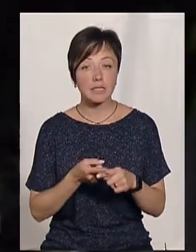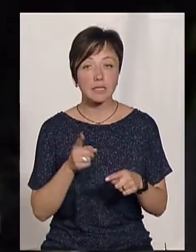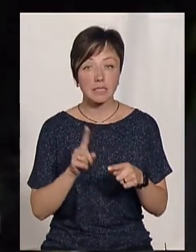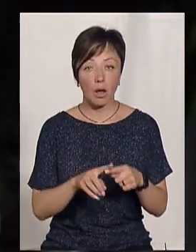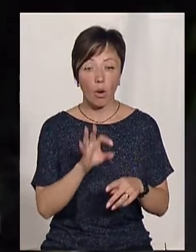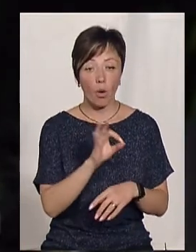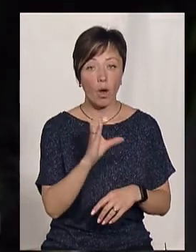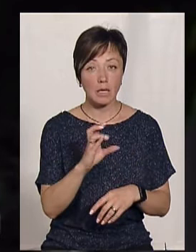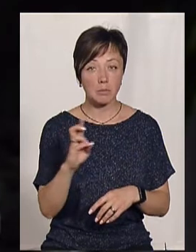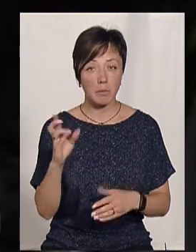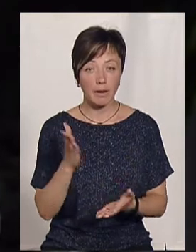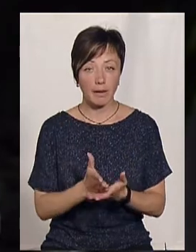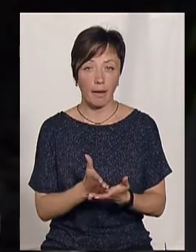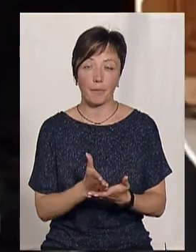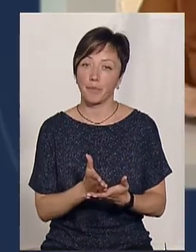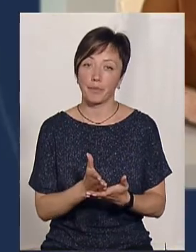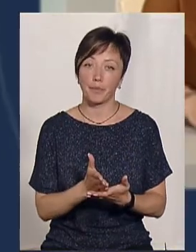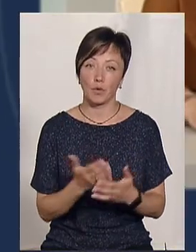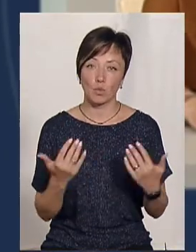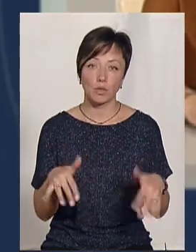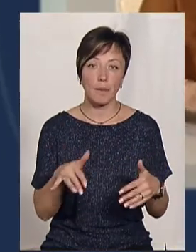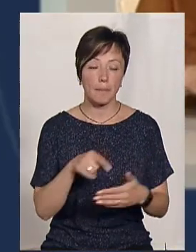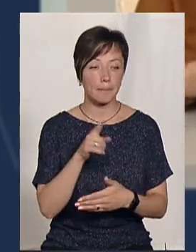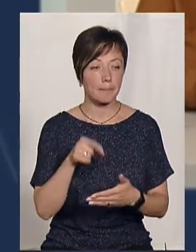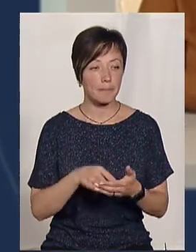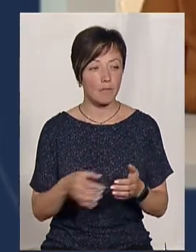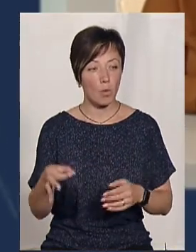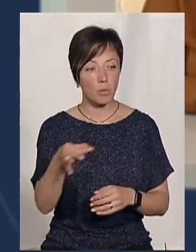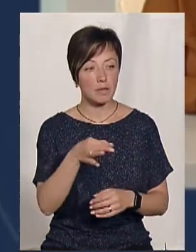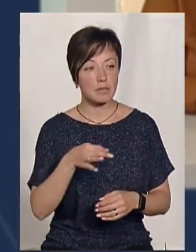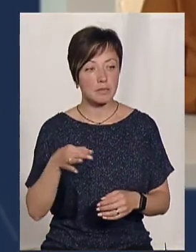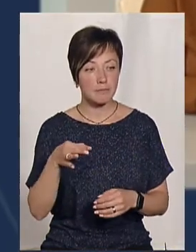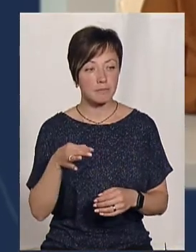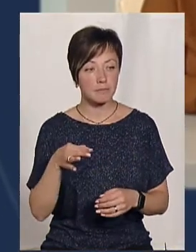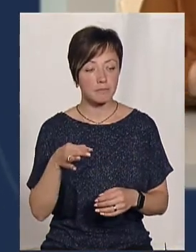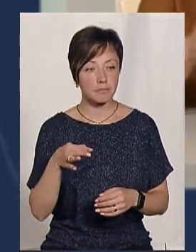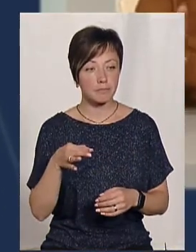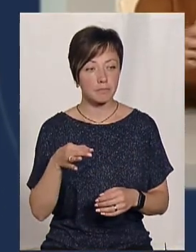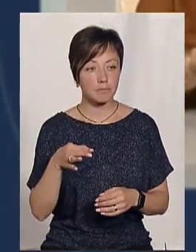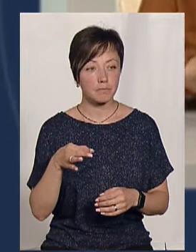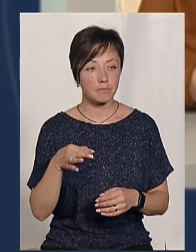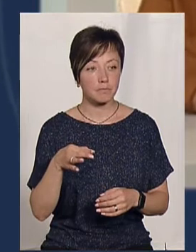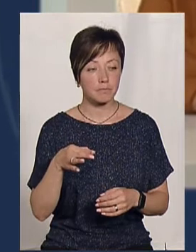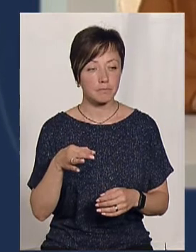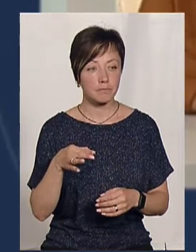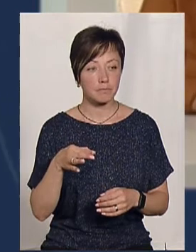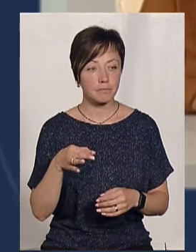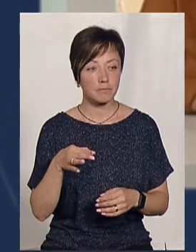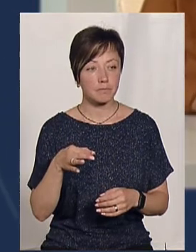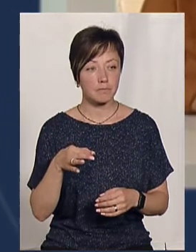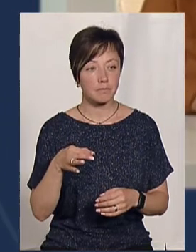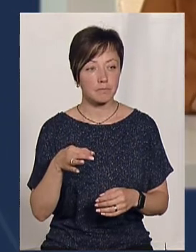організованих заявників уже на Хмельниччині отримав фонд? Взагалі і цього року?